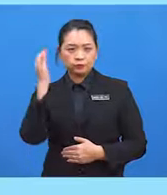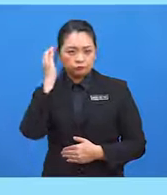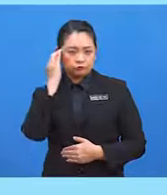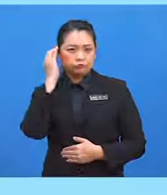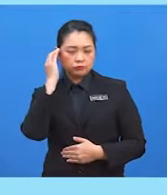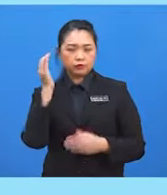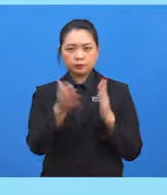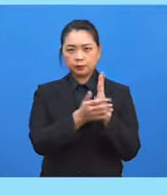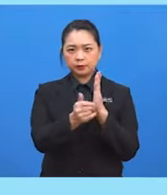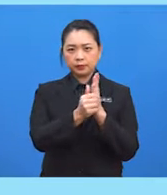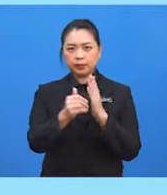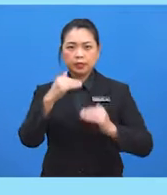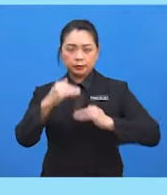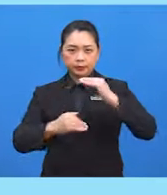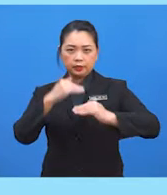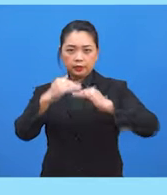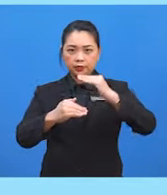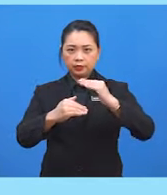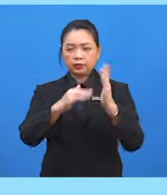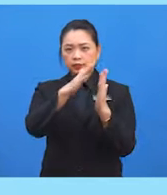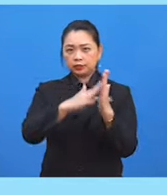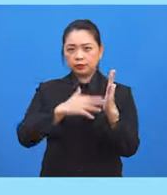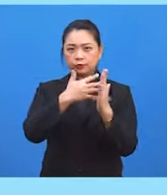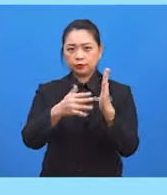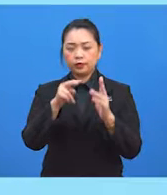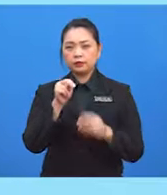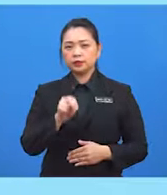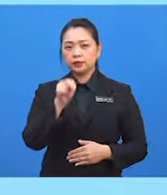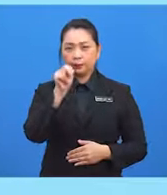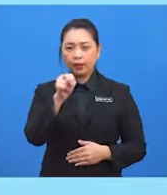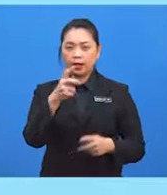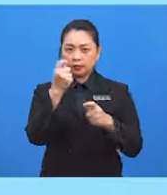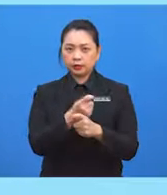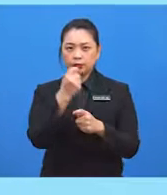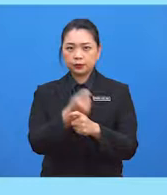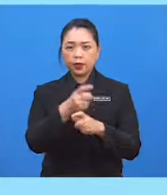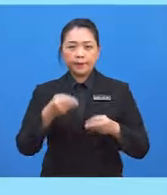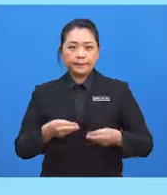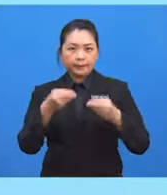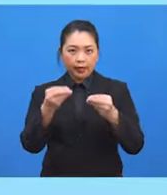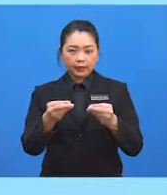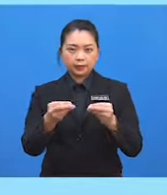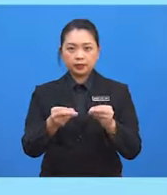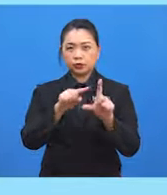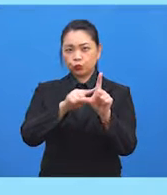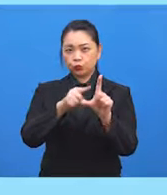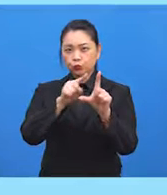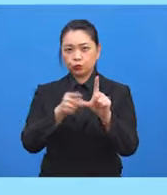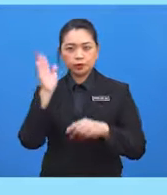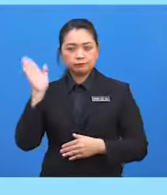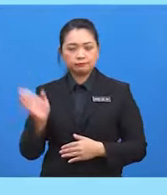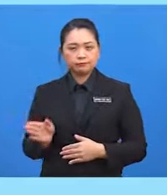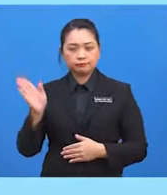kemahiran pembinaan jadual nisbah trigonometri bagi sudut-sudut istimewa ini